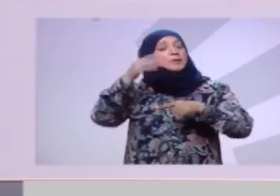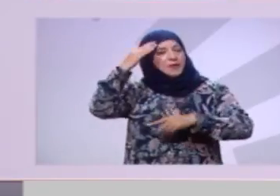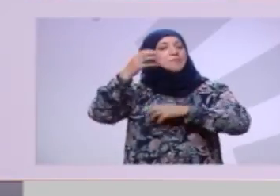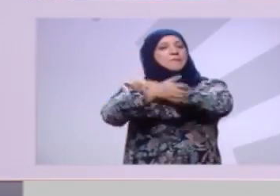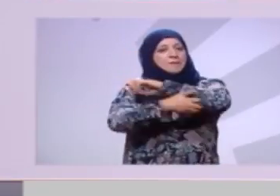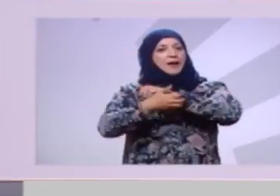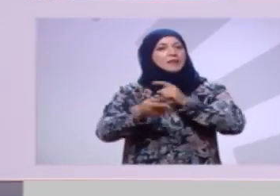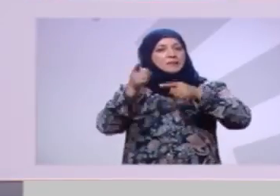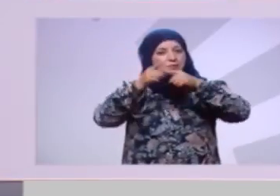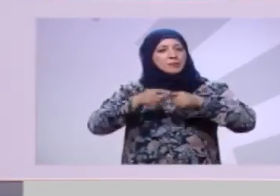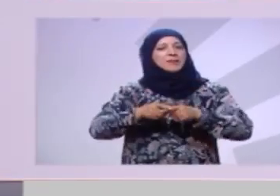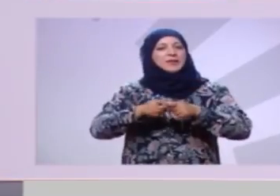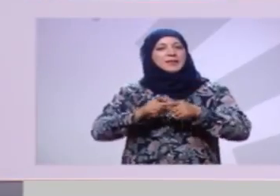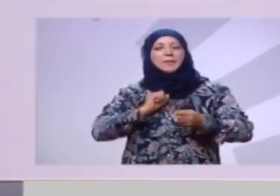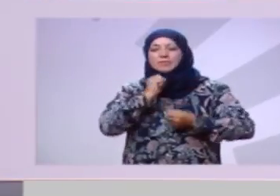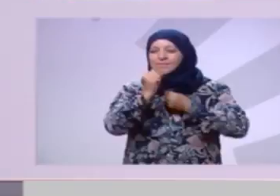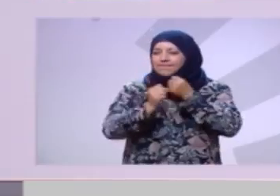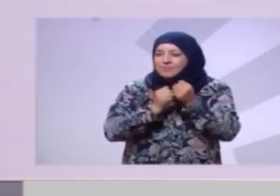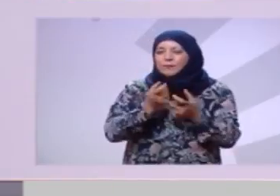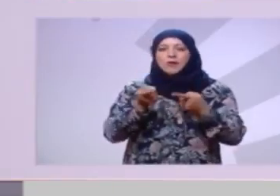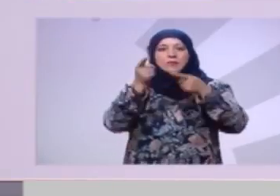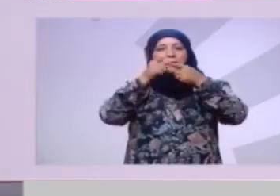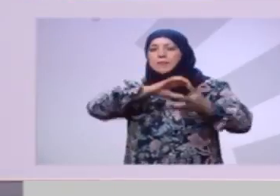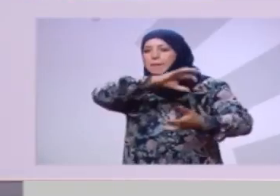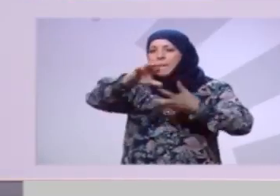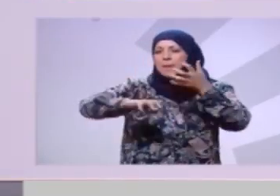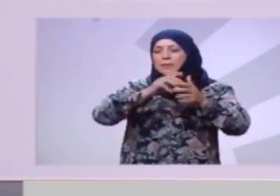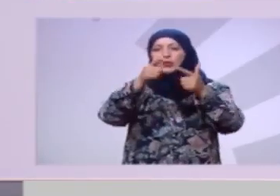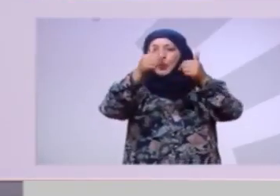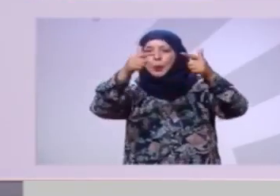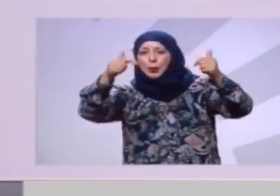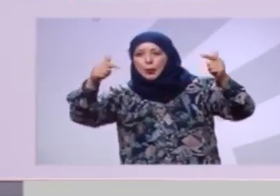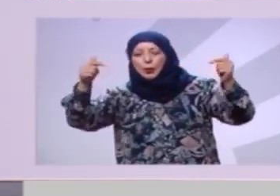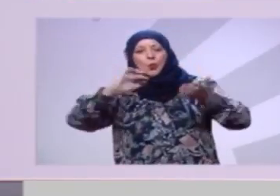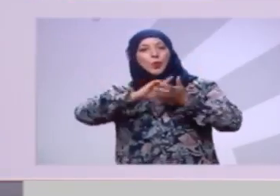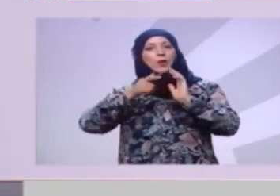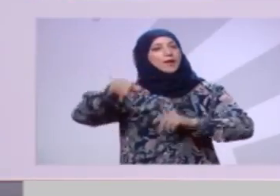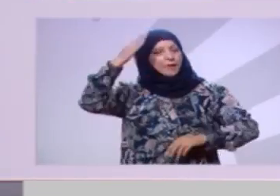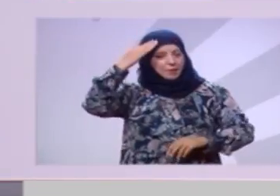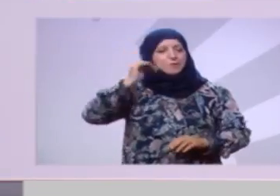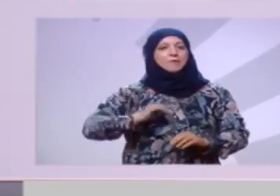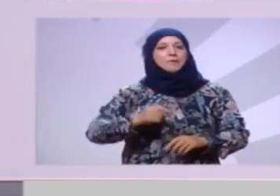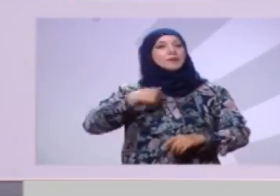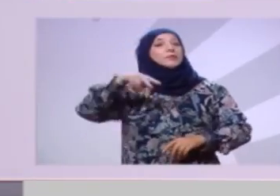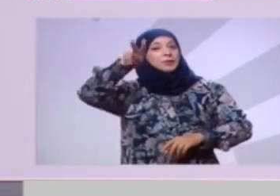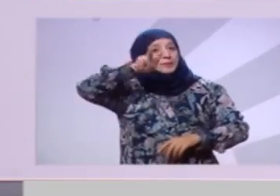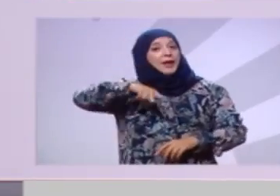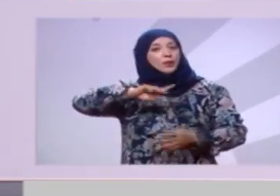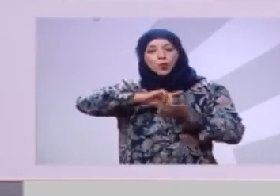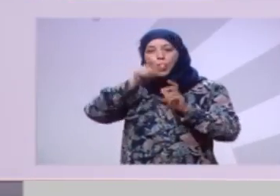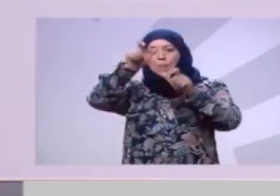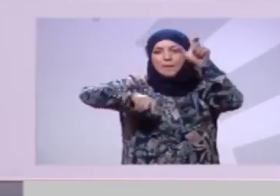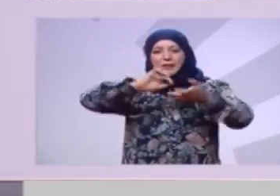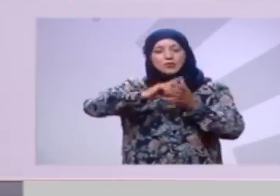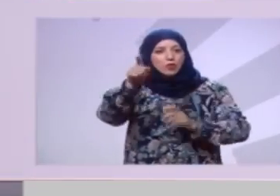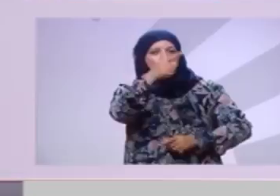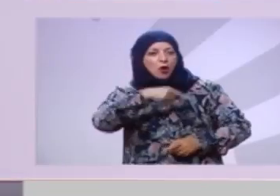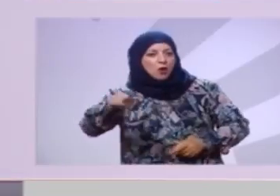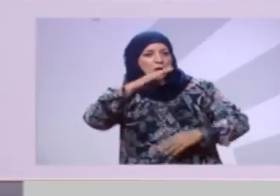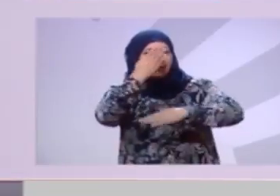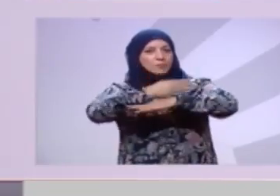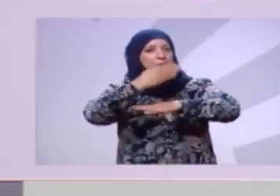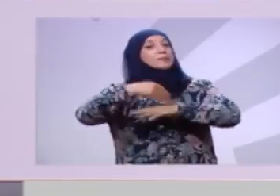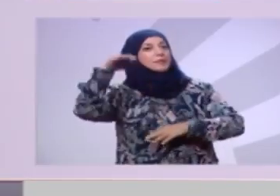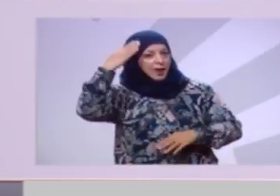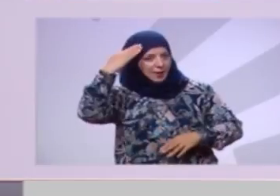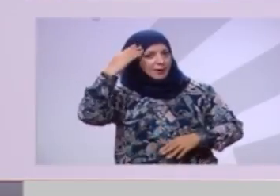ووعي بالمزيريا ووعي بالتهميش على جميع المستويات وتأكدوا واللي عاشروني يعرفوني بالقدام مش بالسهل